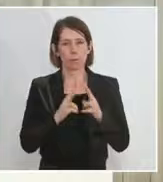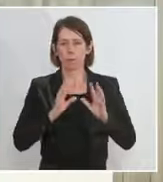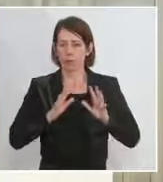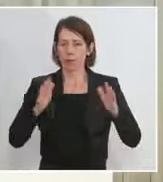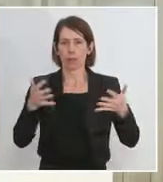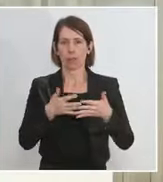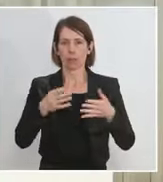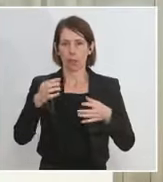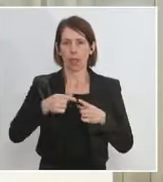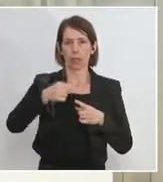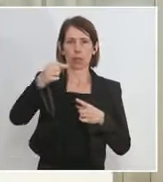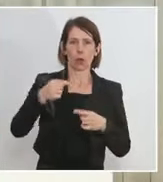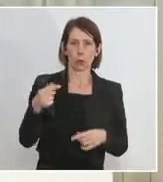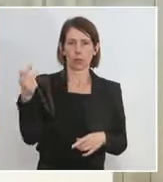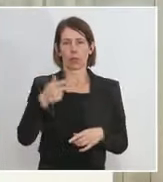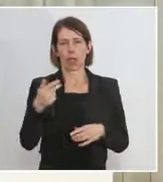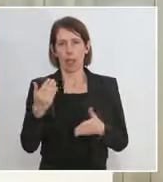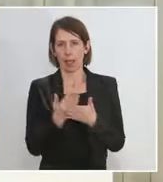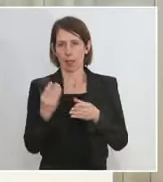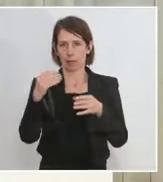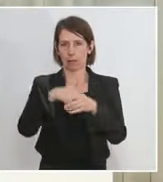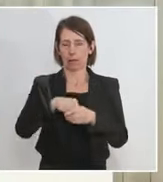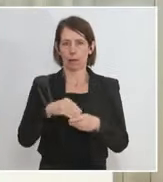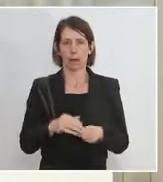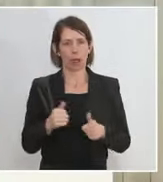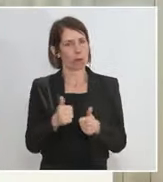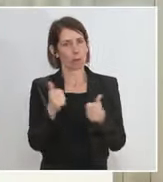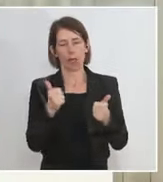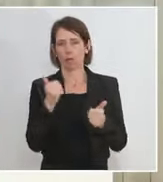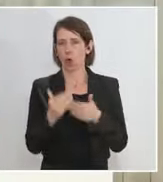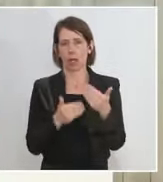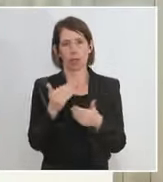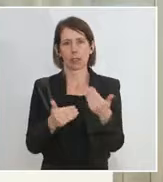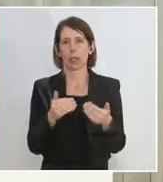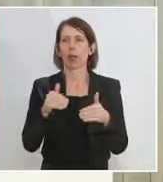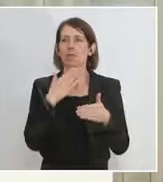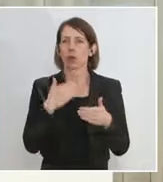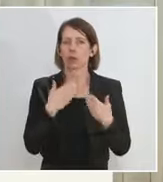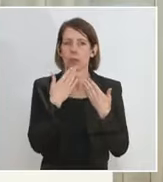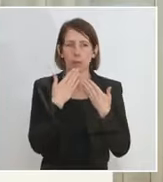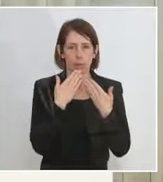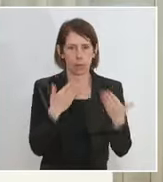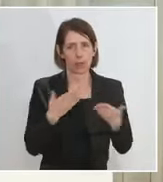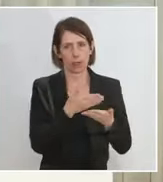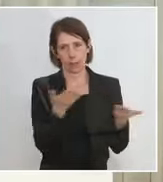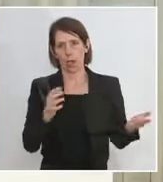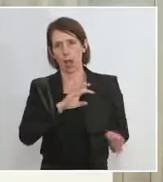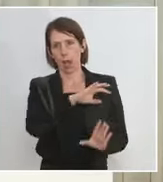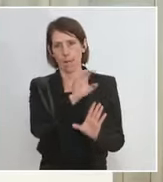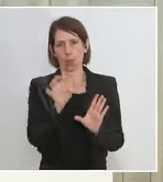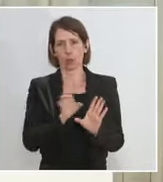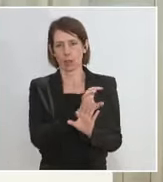unter den Top 3. Mittlerweile eine hervorragende Entwicklung. Ich möchte mich bedanken bei all denen Bundesländer,